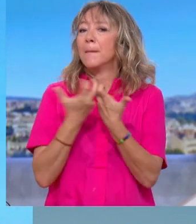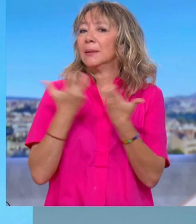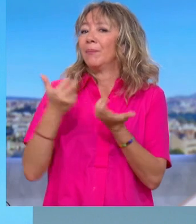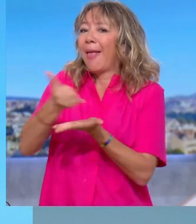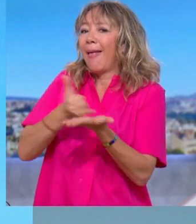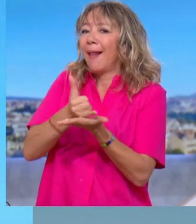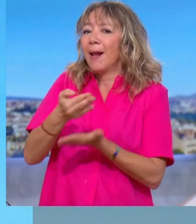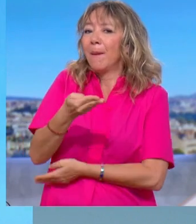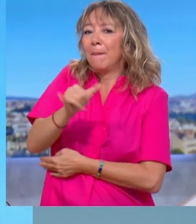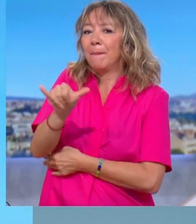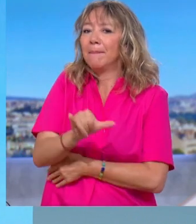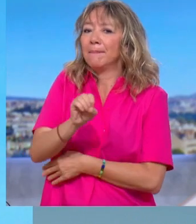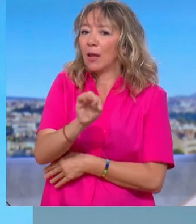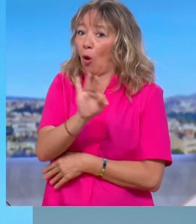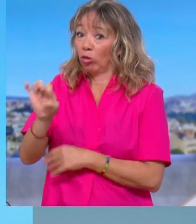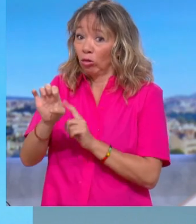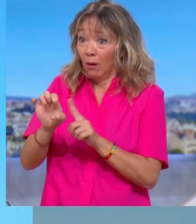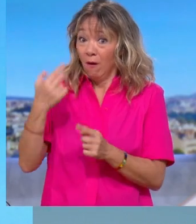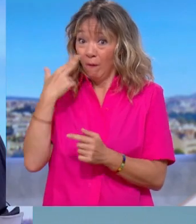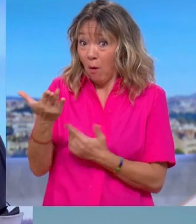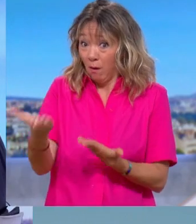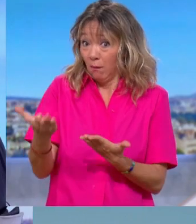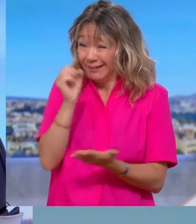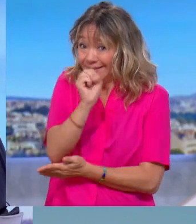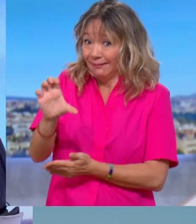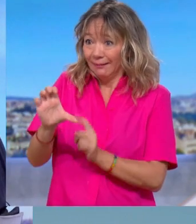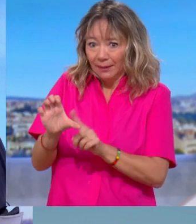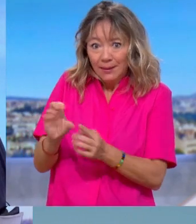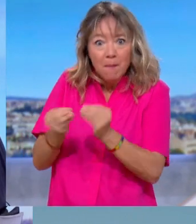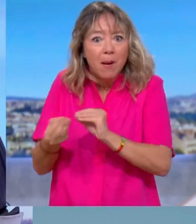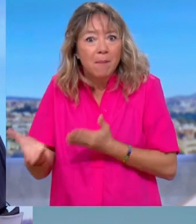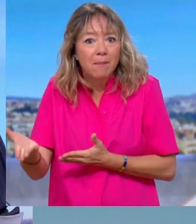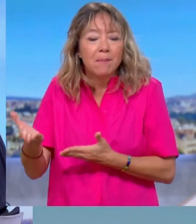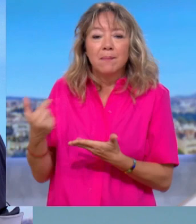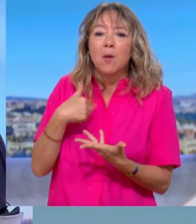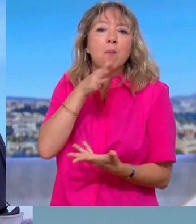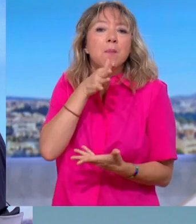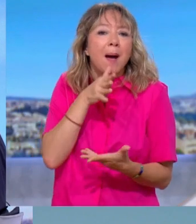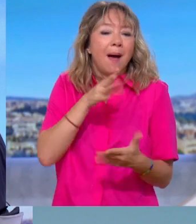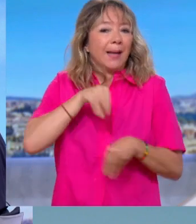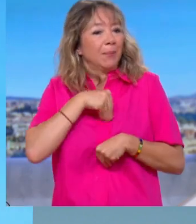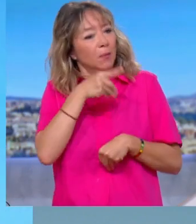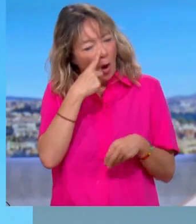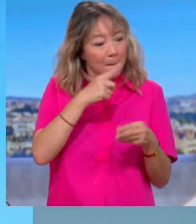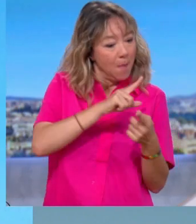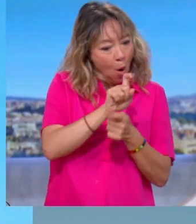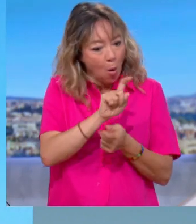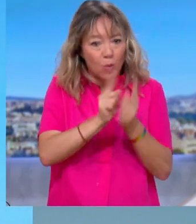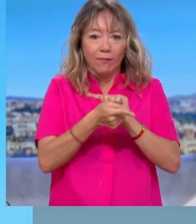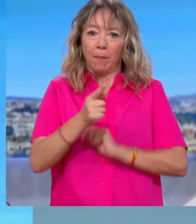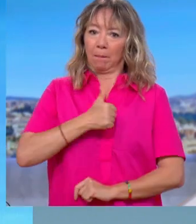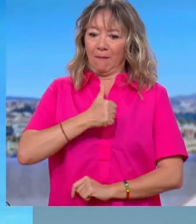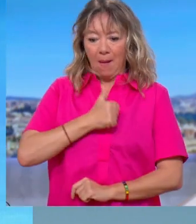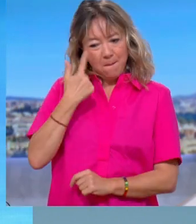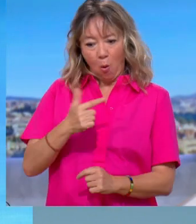sécheresse, parce que la nappe phréatique ne se reconstitue pas, c'est un problème. On ne peut pas accepter l'idée qu'il y des gens qui privatisent la nappe phréatique à seul